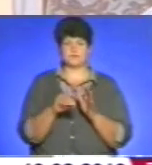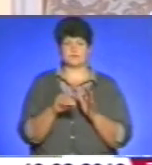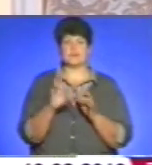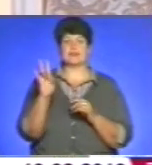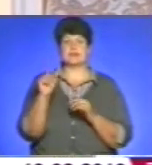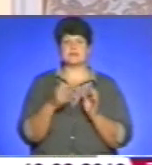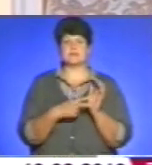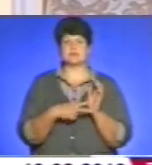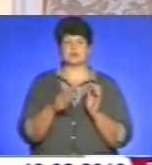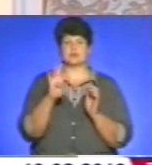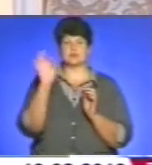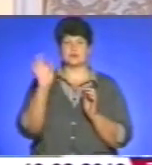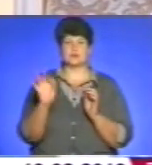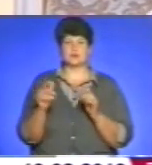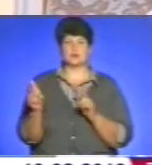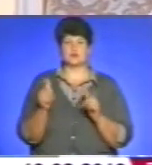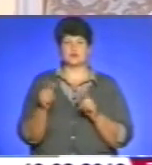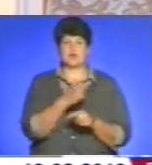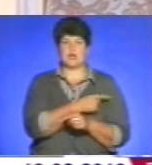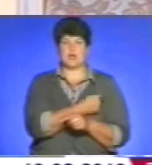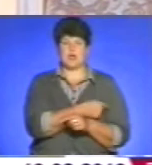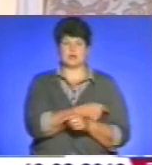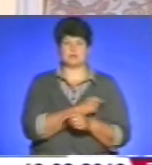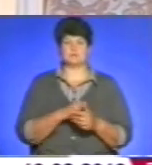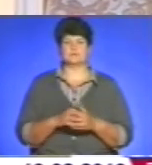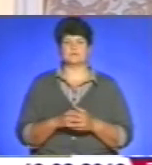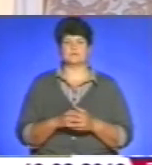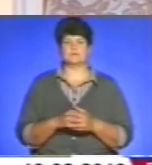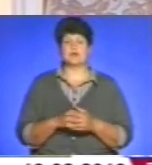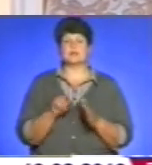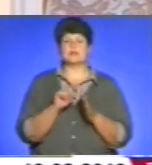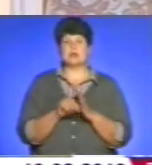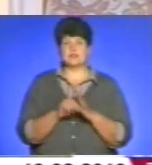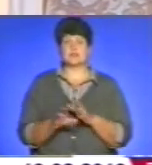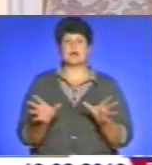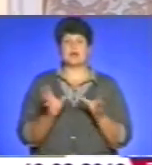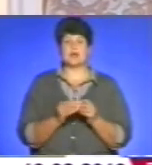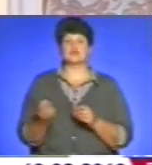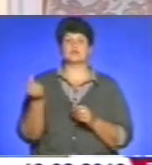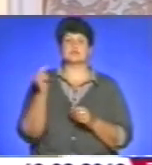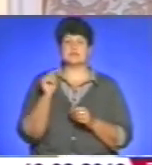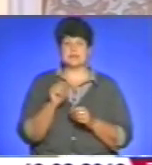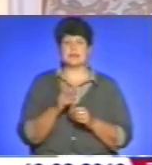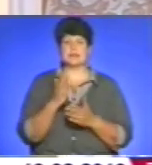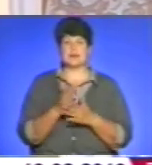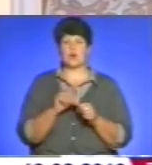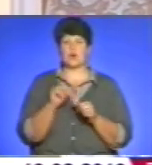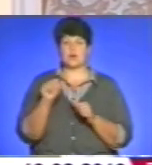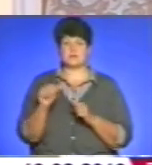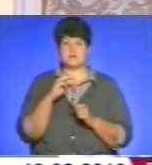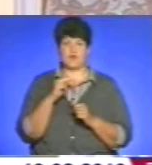74% підготовлені лікарні. Разом з тим є окремі зауваження. Так,